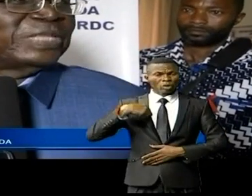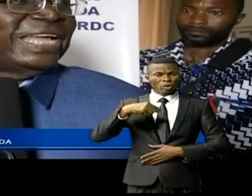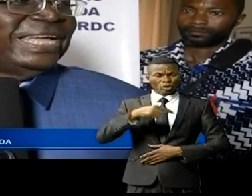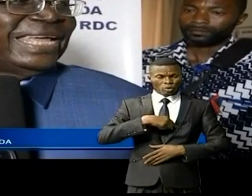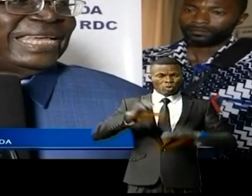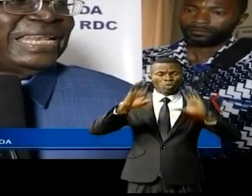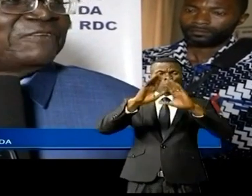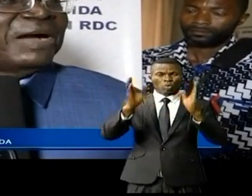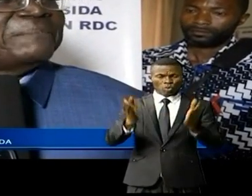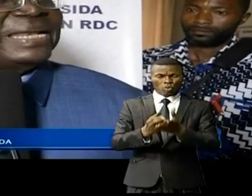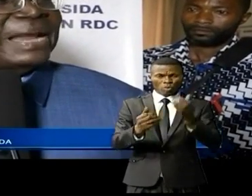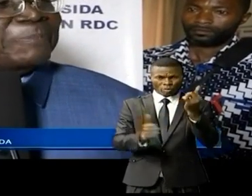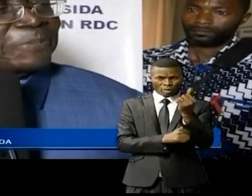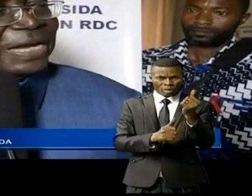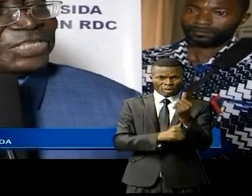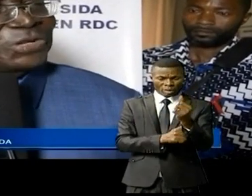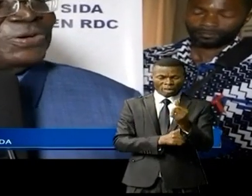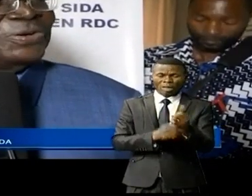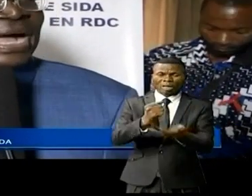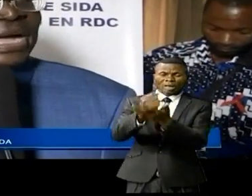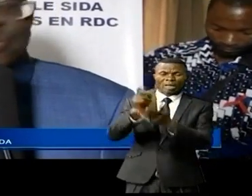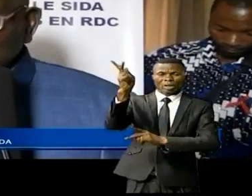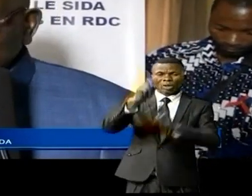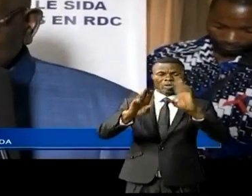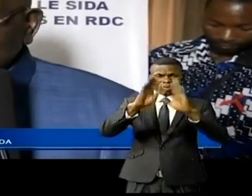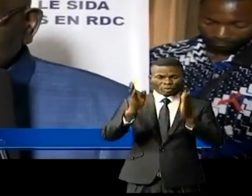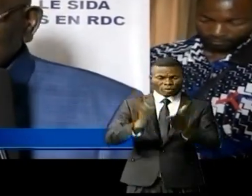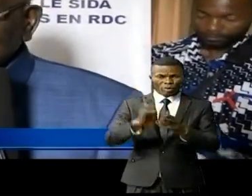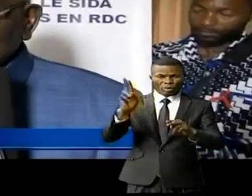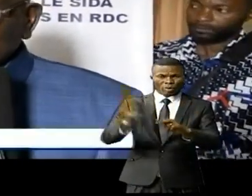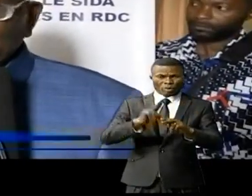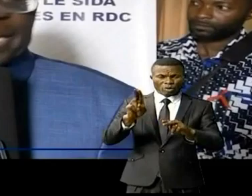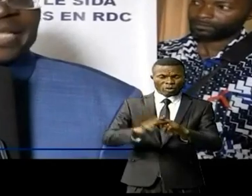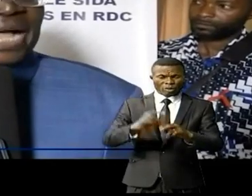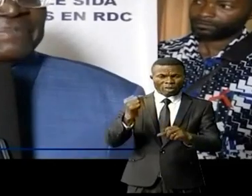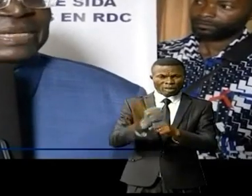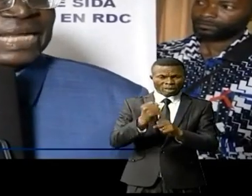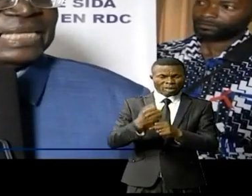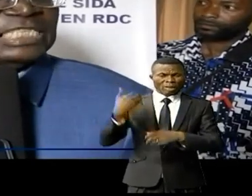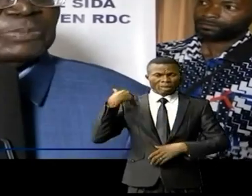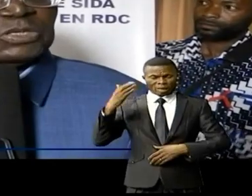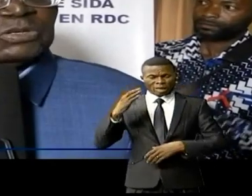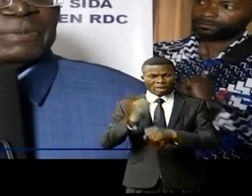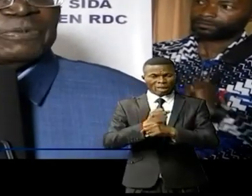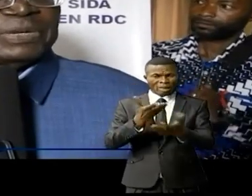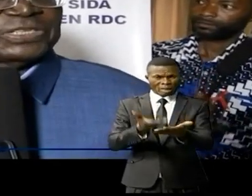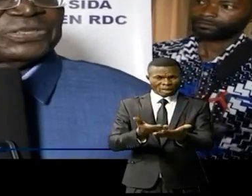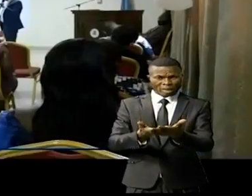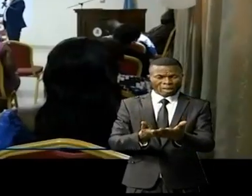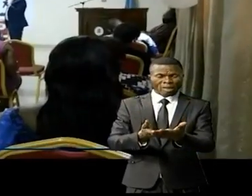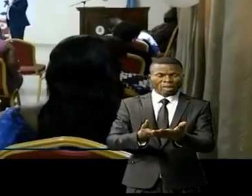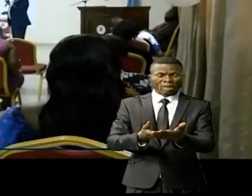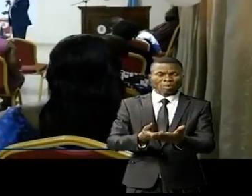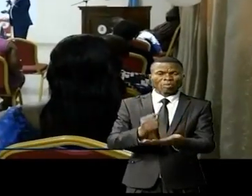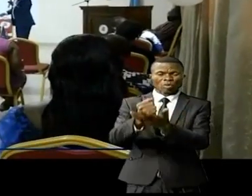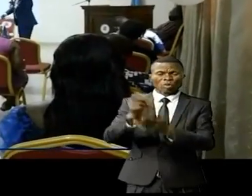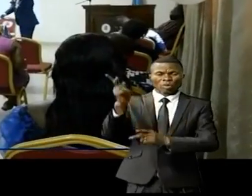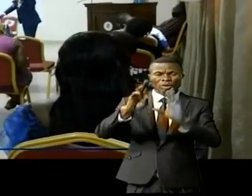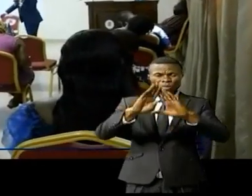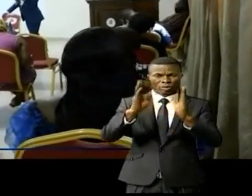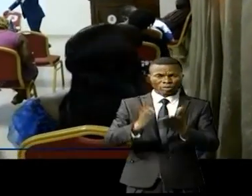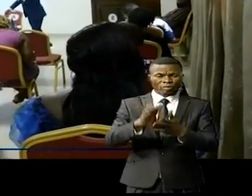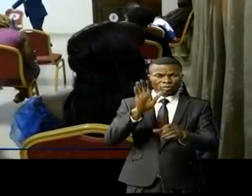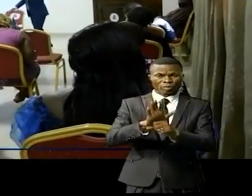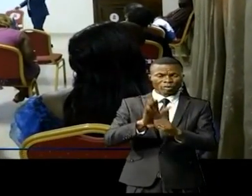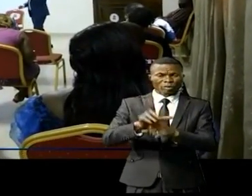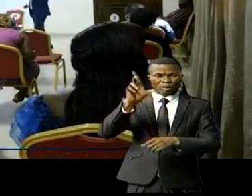la communauté, qui devons amener la population à utiliser les services que l'Etat a mis à la disposition de la population. La présence de plus